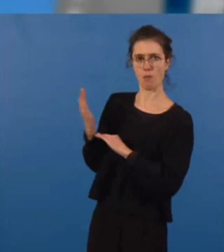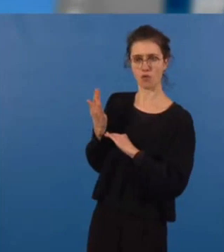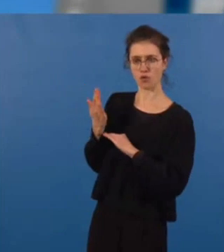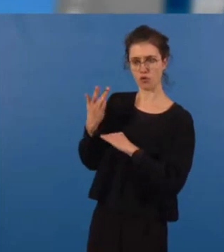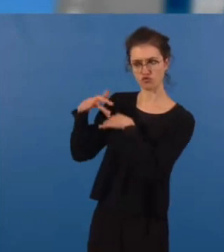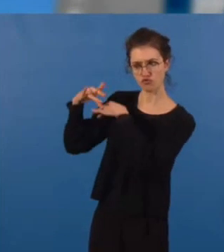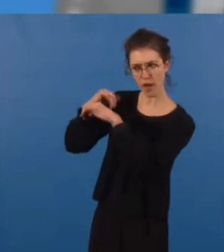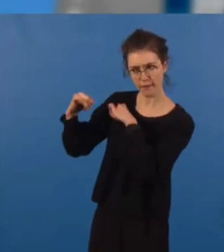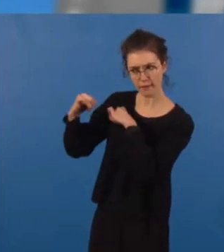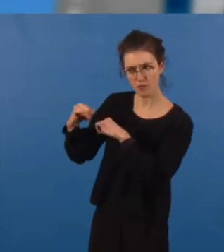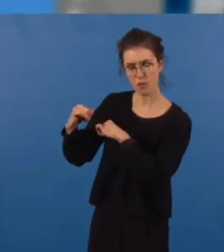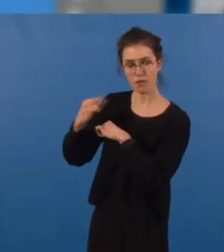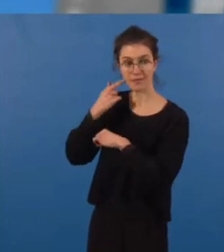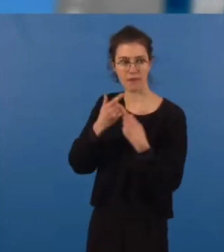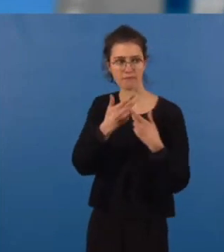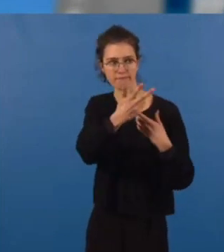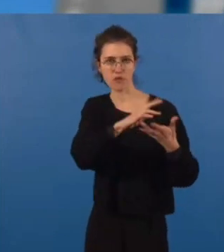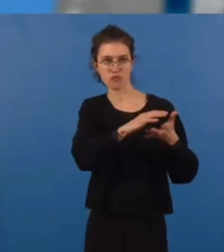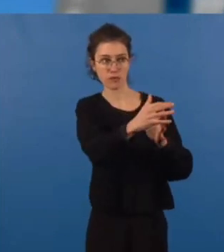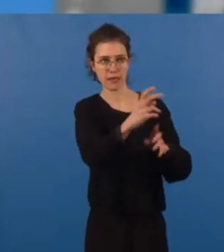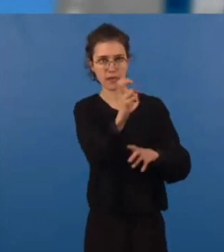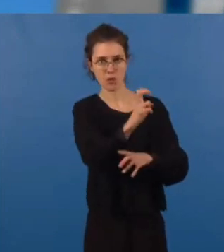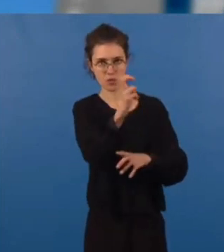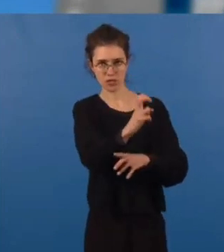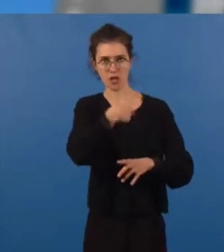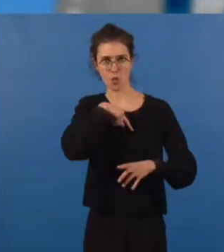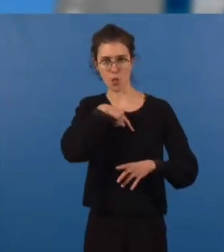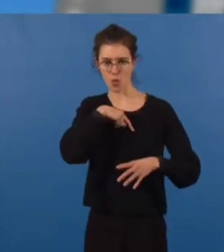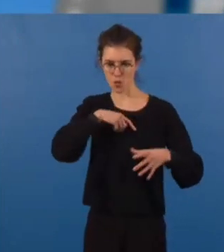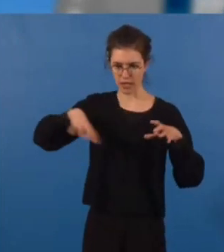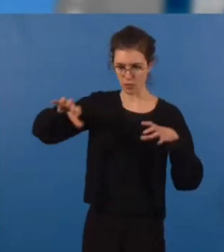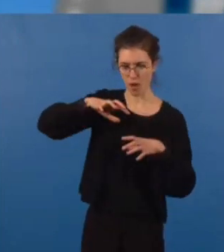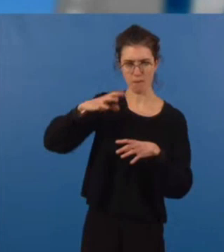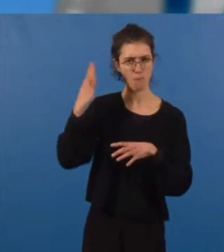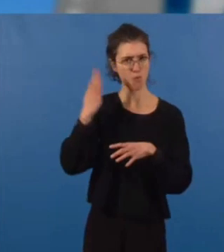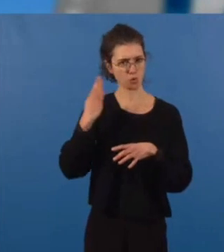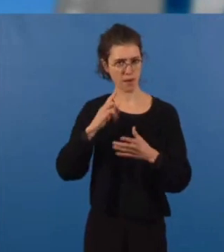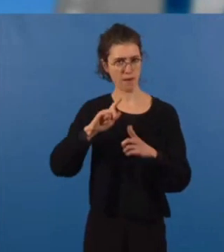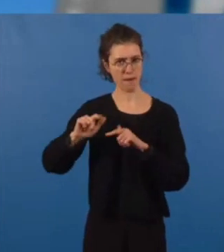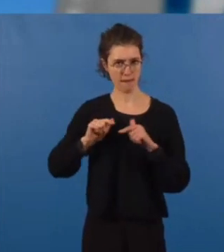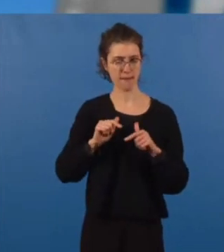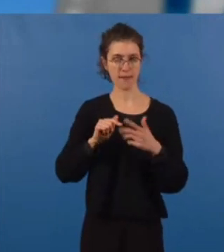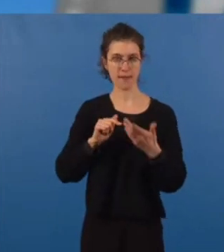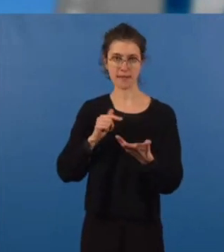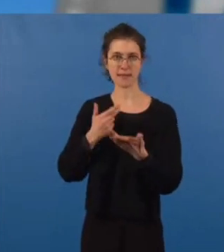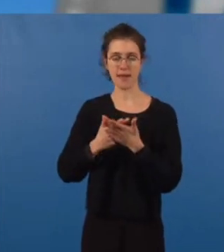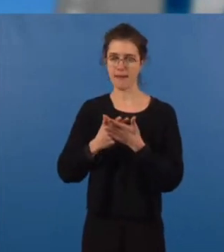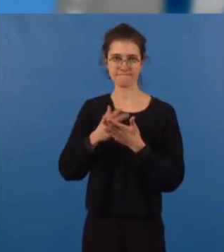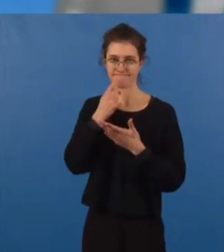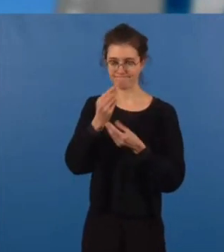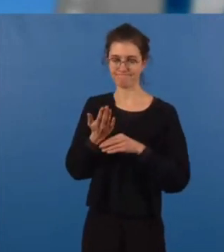actions au service de la transition écologique, celle dont nos territoires ont besoin, apporte un point d'étape essentiel